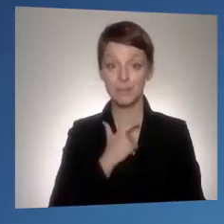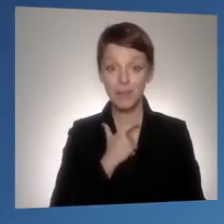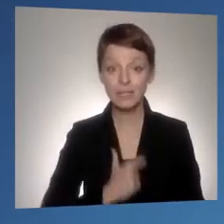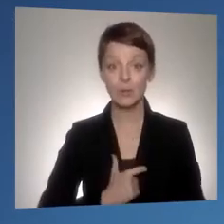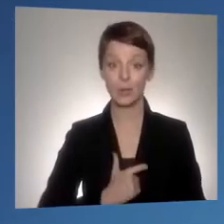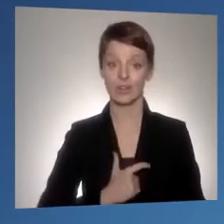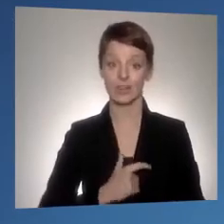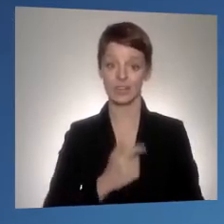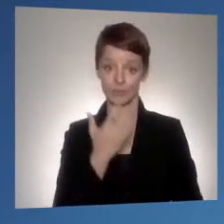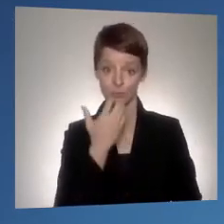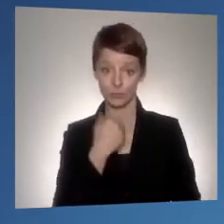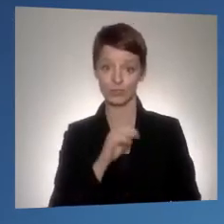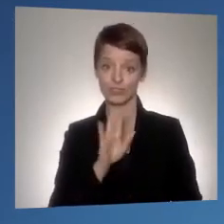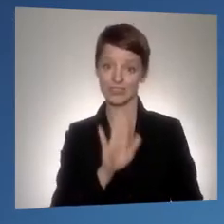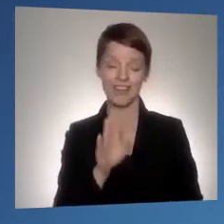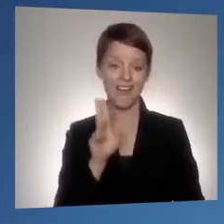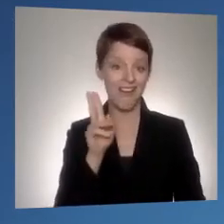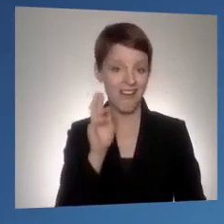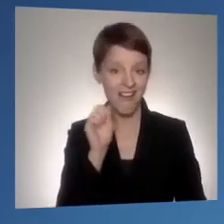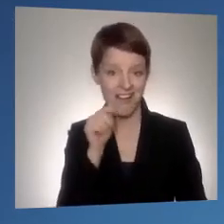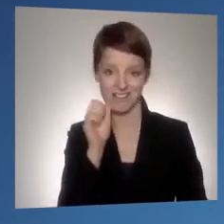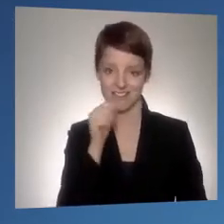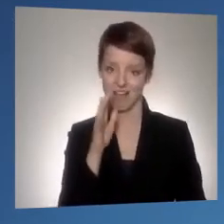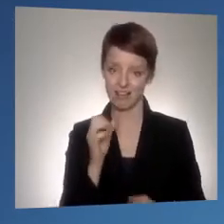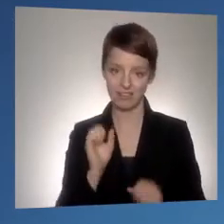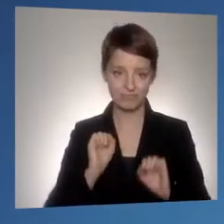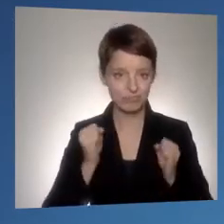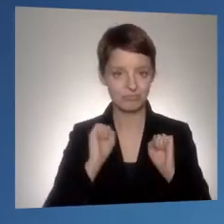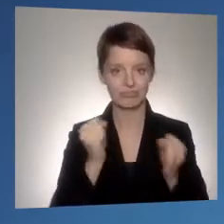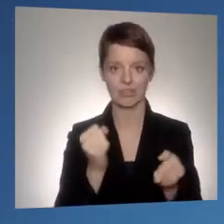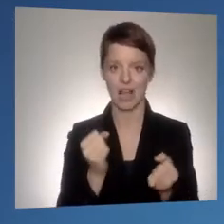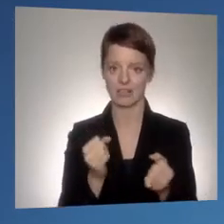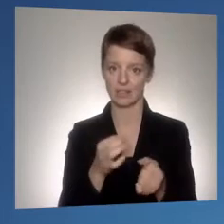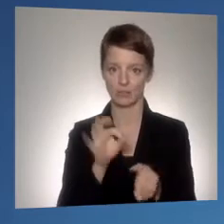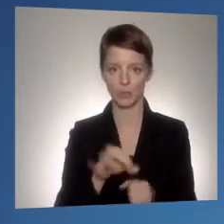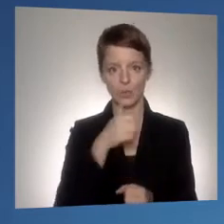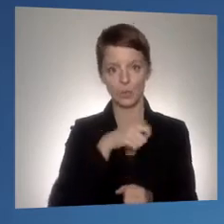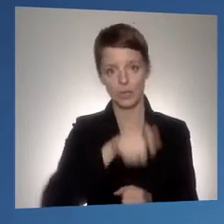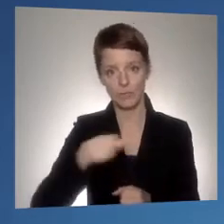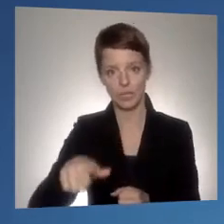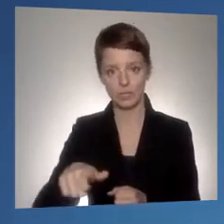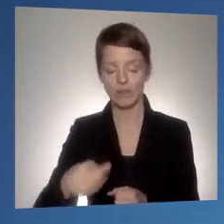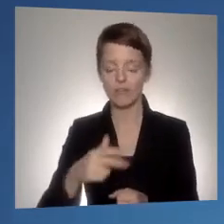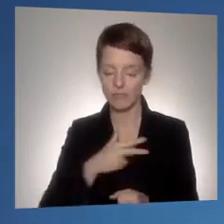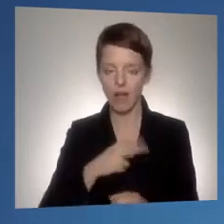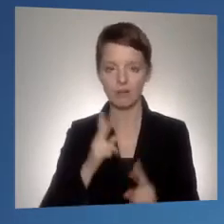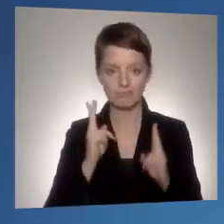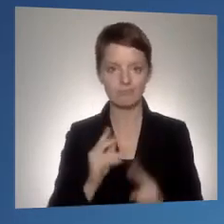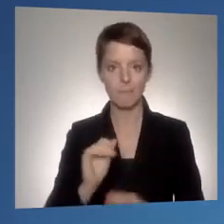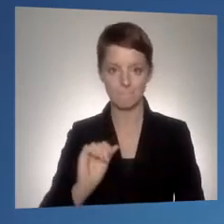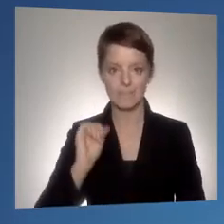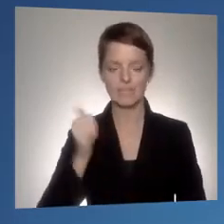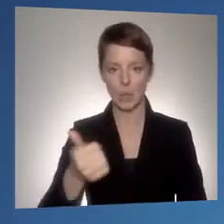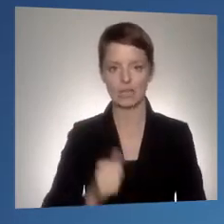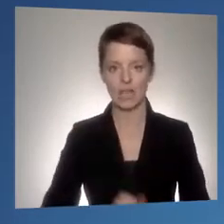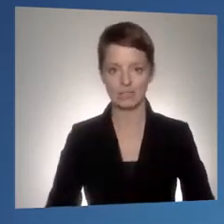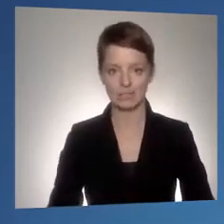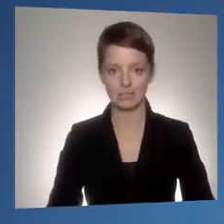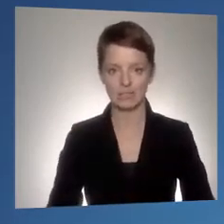bedanken, für Ihren tagtäglichen Einsatz für junge Menschen. Das ist etwas ganz Besonderes. Sie leisten hier